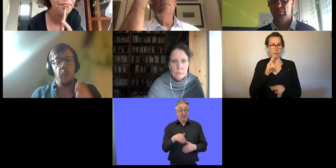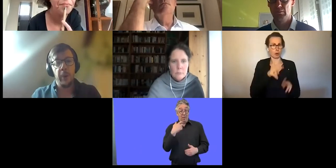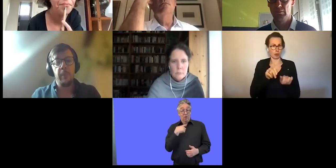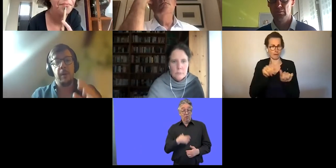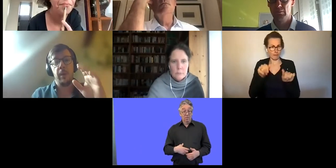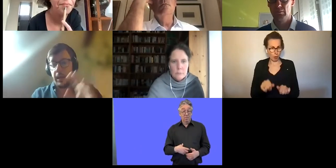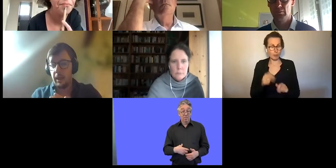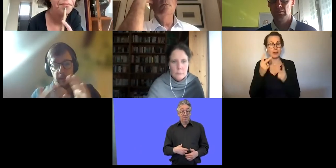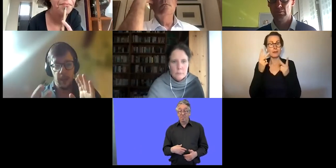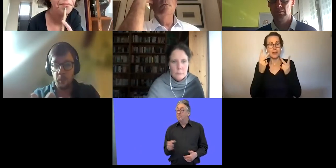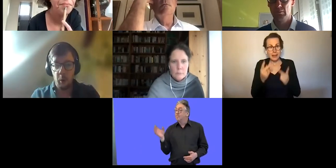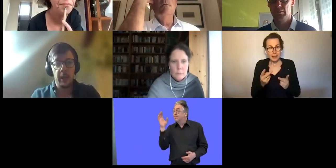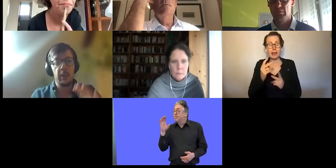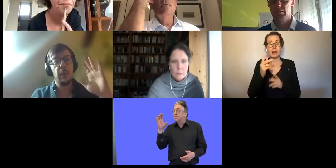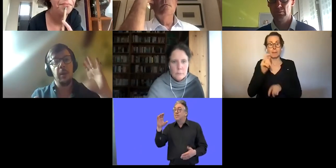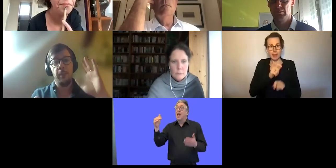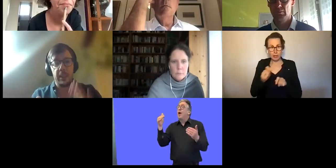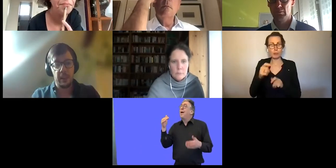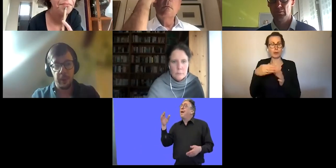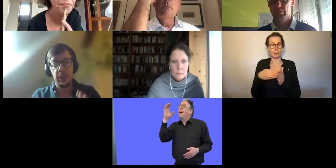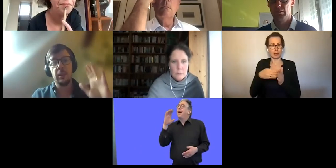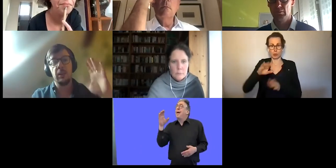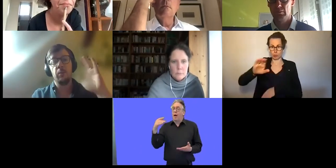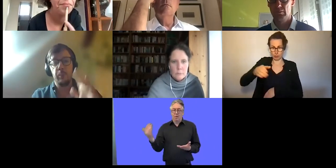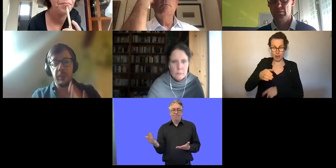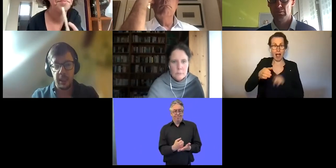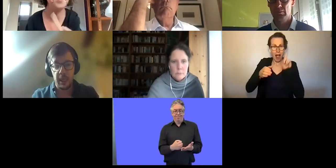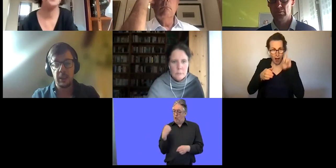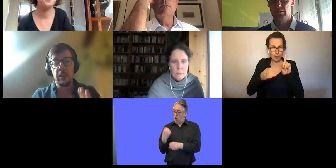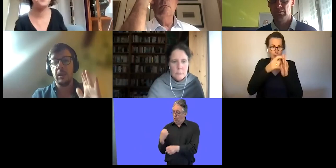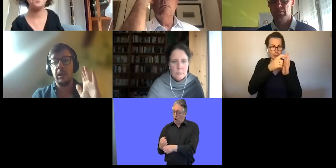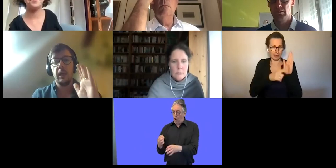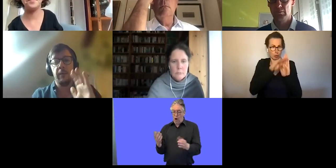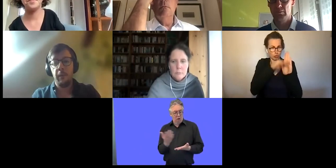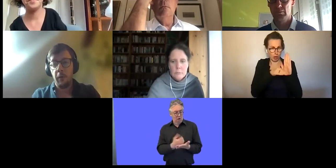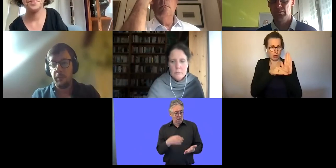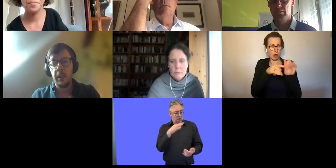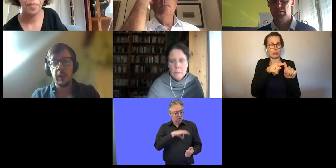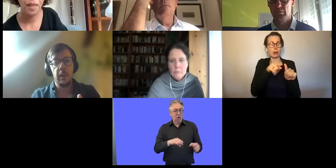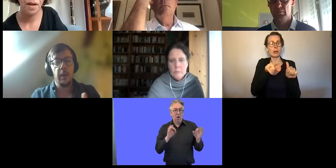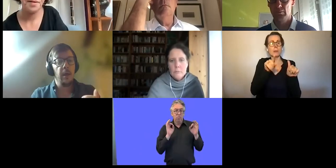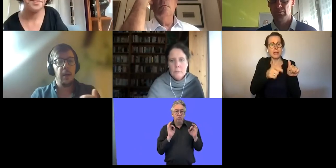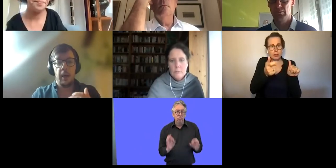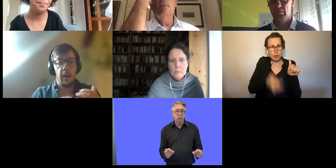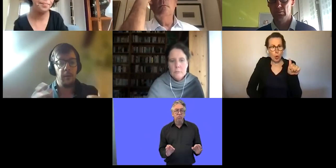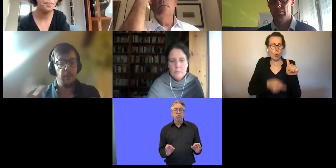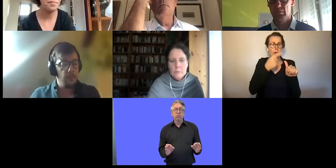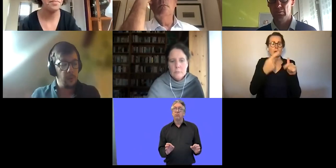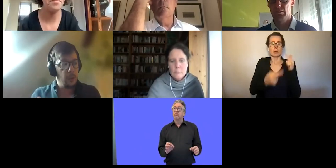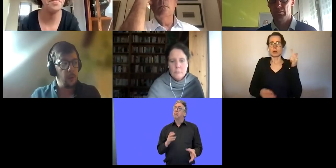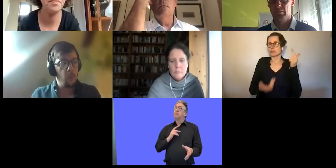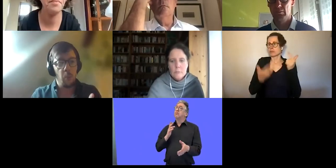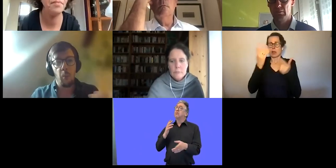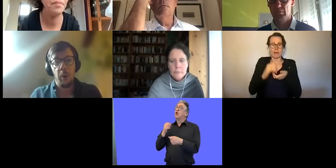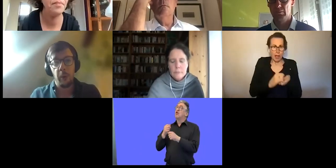so ist, dass Menschen mit Behinderungen, die beschäftigt sind, einen Mindestlohn bekommen, Partizipationsrechte haben,